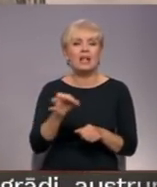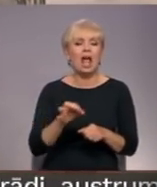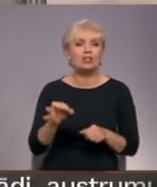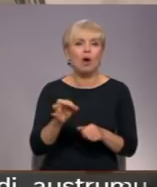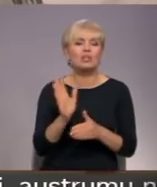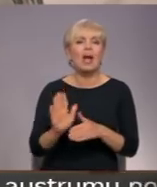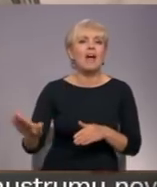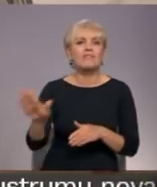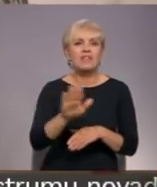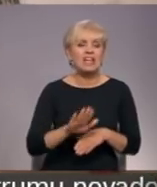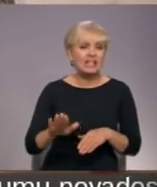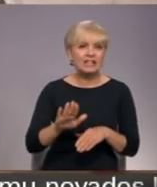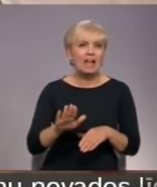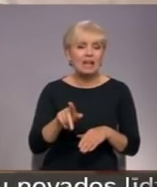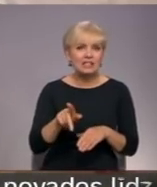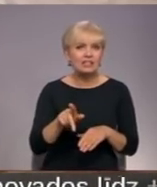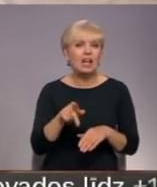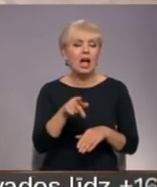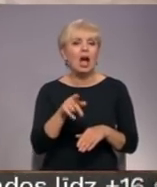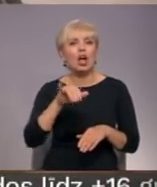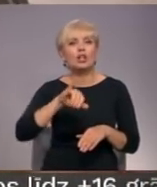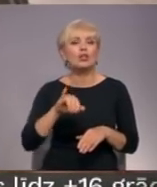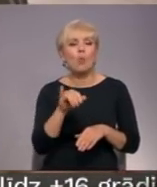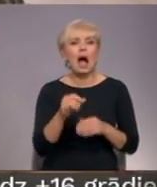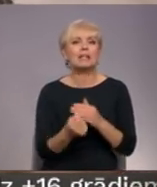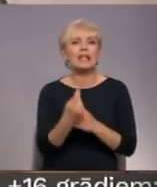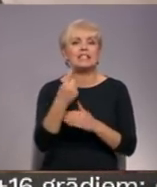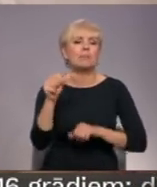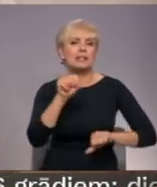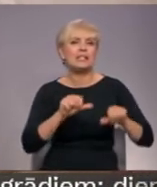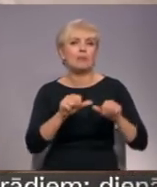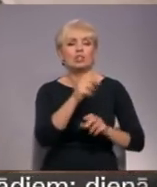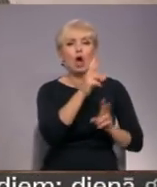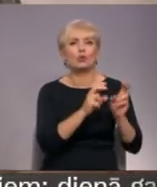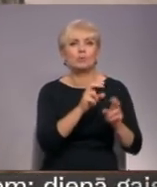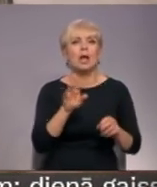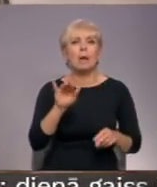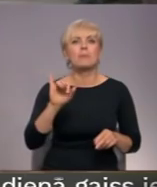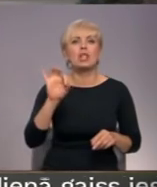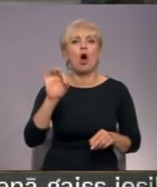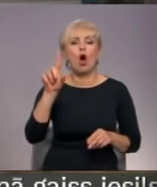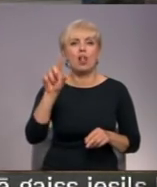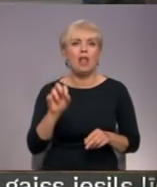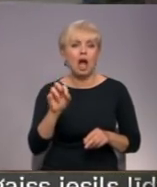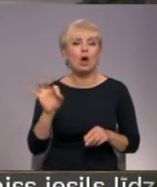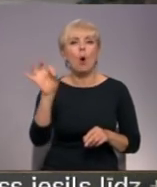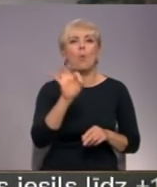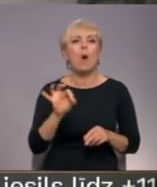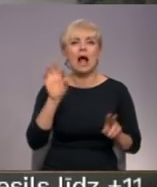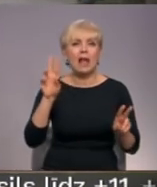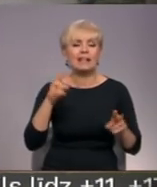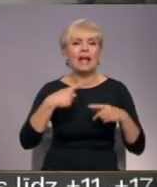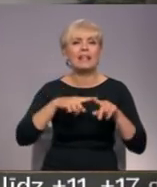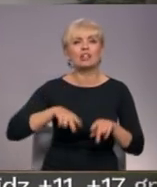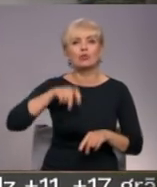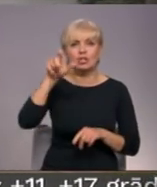pārvaldes speciālistu vērtējumā Cija Nīdjonu izcev smirķīmiskā rūpnīca Biolar Olēne. Uzņēmumu tehniskais direktors